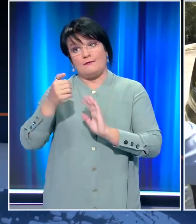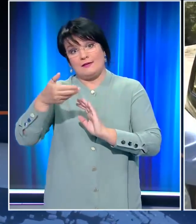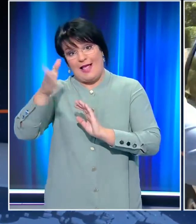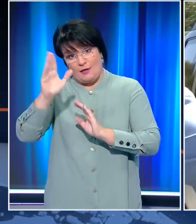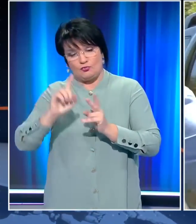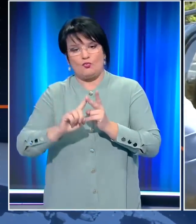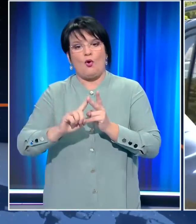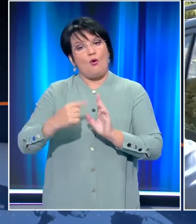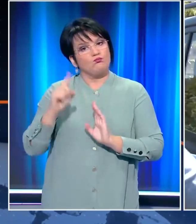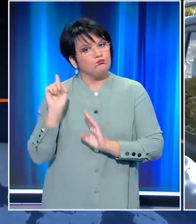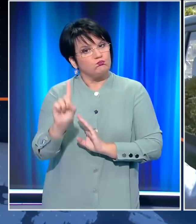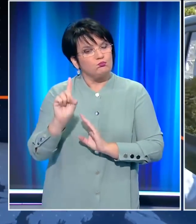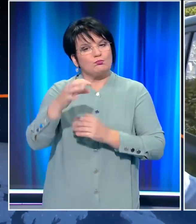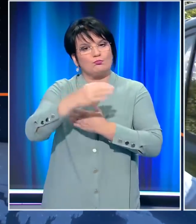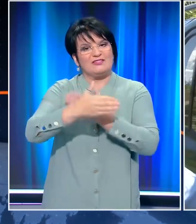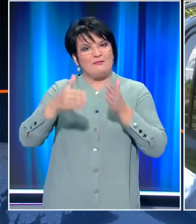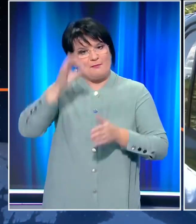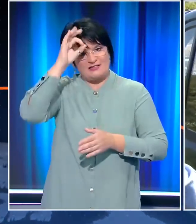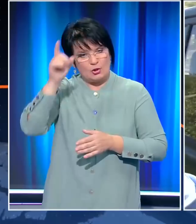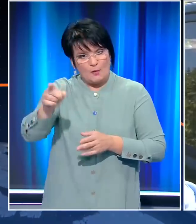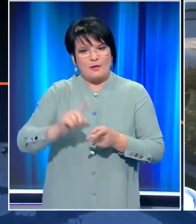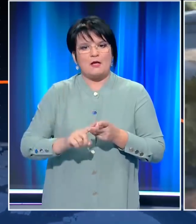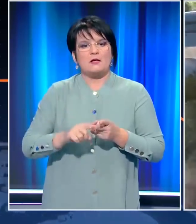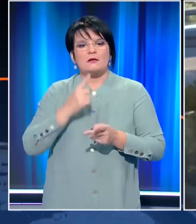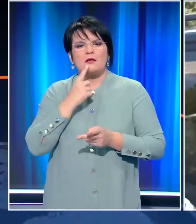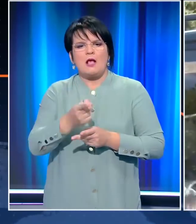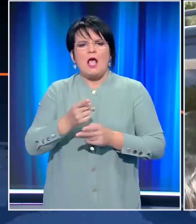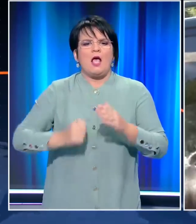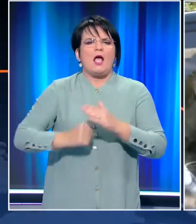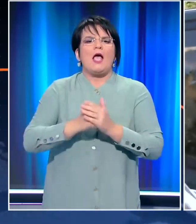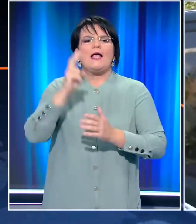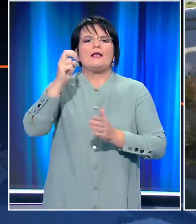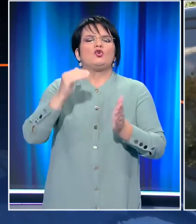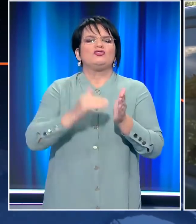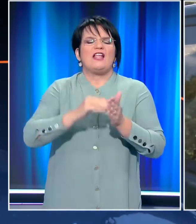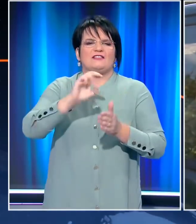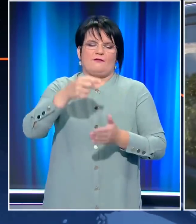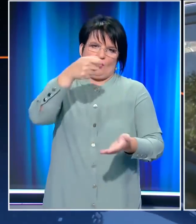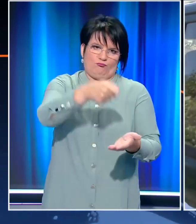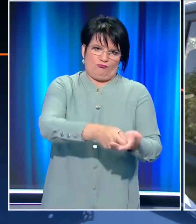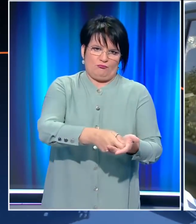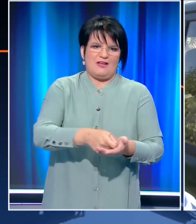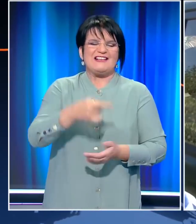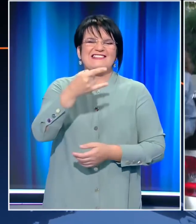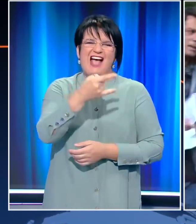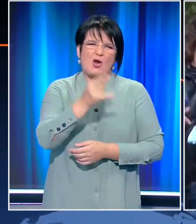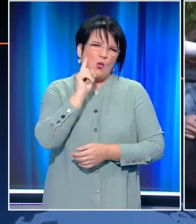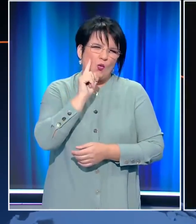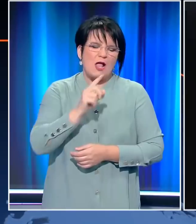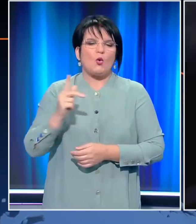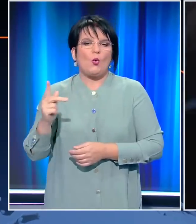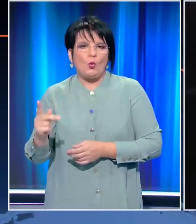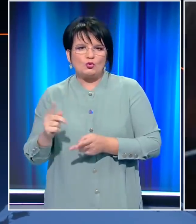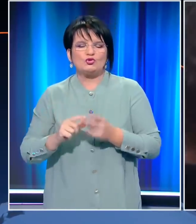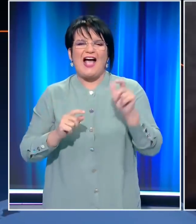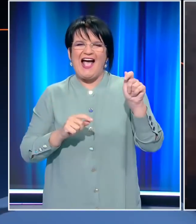χώρα, εμφάνιση στο αστυνομικό τμήμα, αλλά και εγκυοδοσία ύψους 20.000 ευρώ, μένουν η Ζαρούλια, Κουκούτσις,